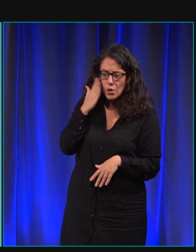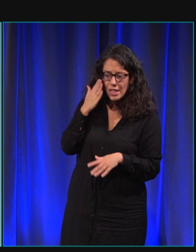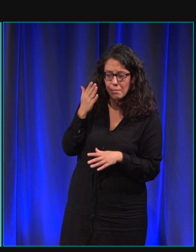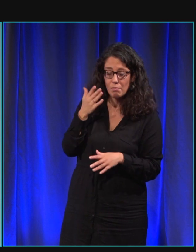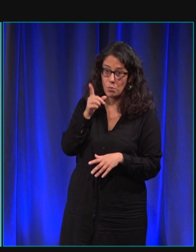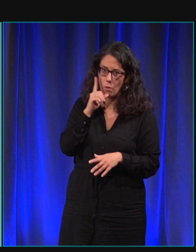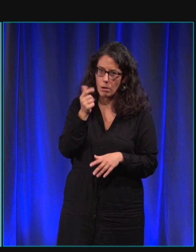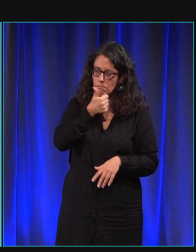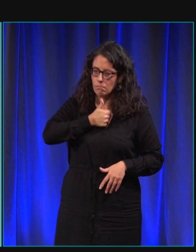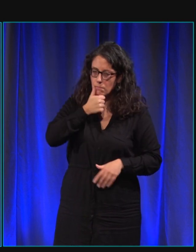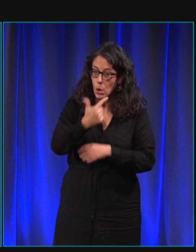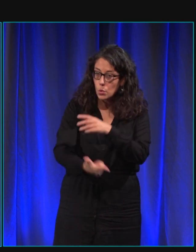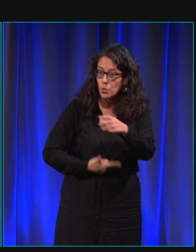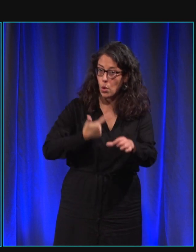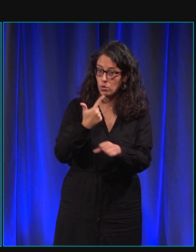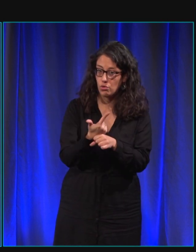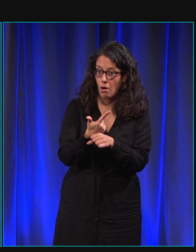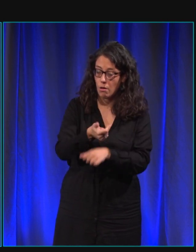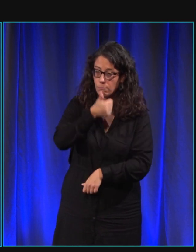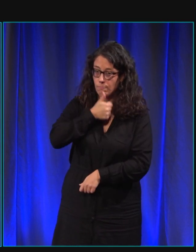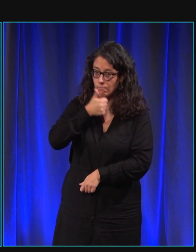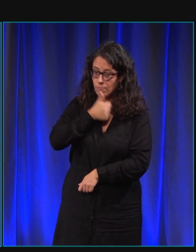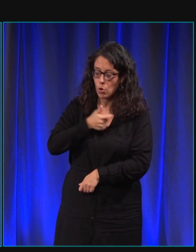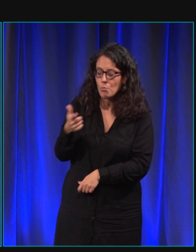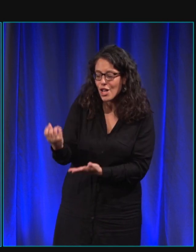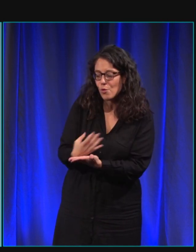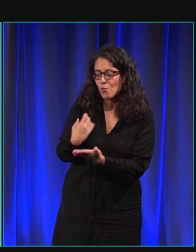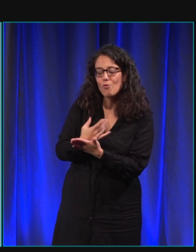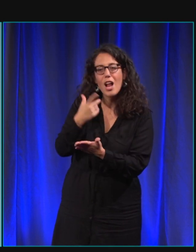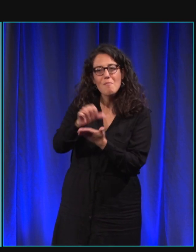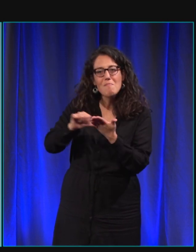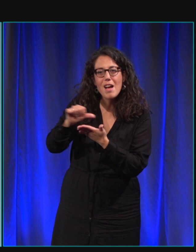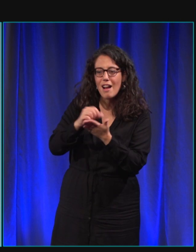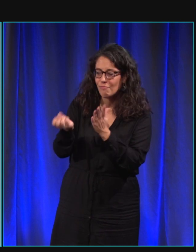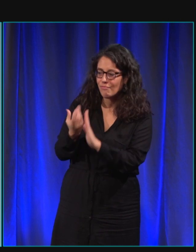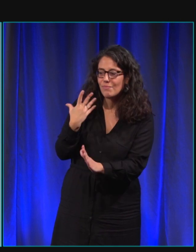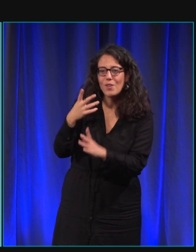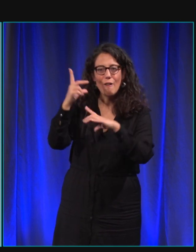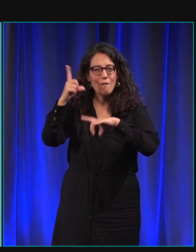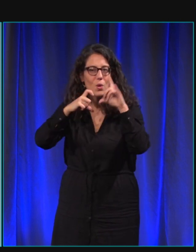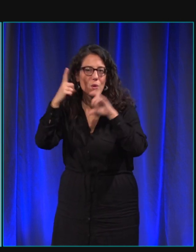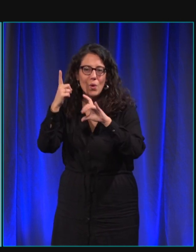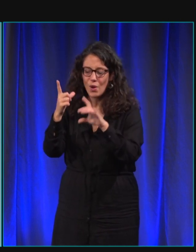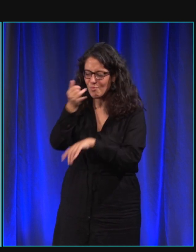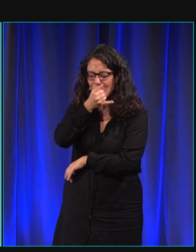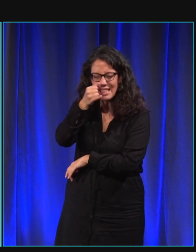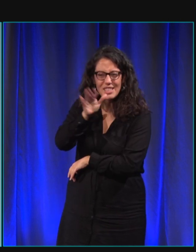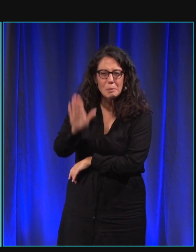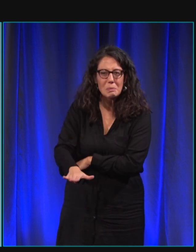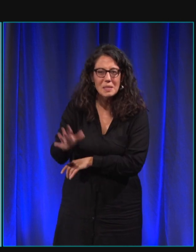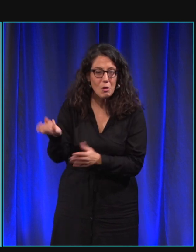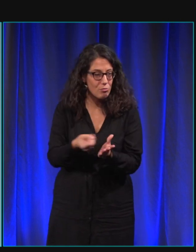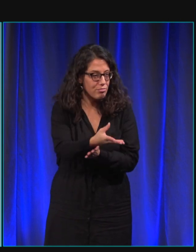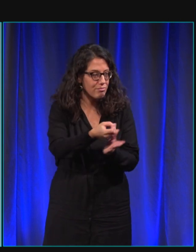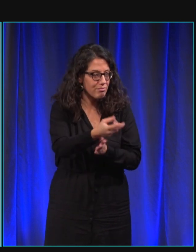deux ans mais qui a des nouvelles régulièrement par mail, qui a des petites photos, qui a des anecdotes, les petites bêtises de chiot qu'il peut avoir fait.